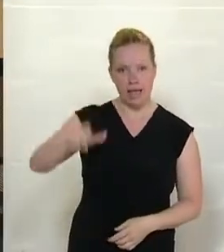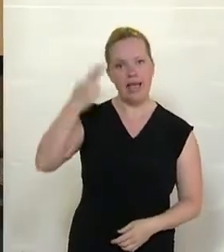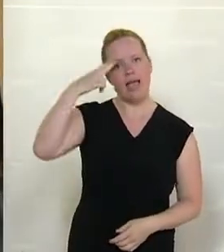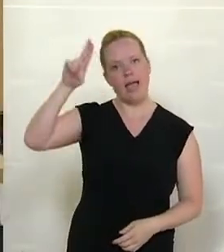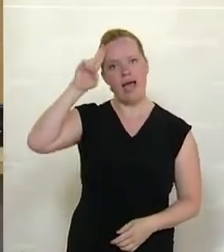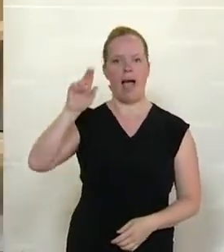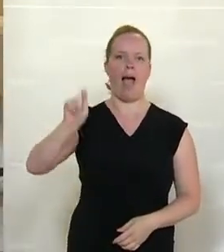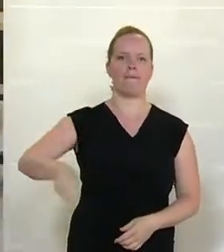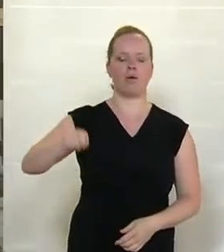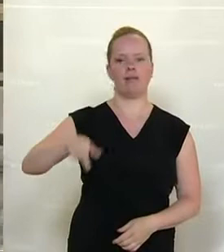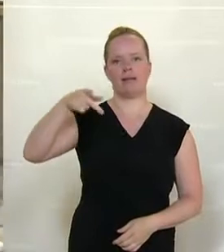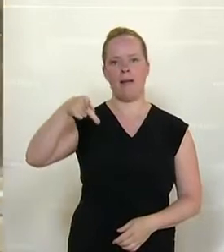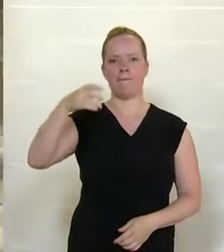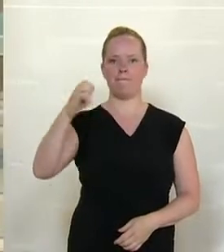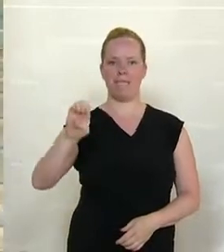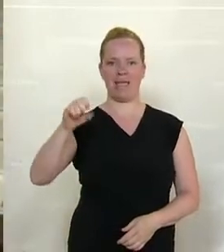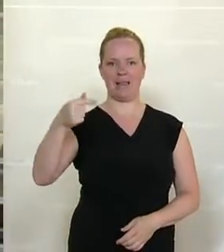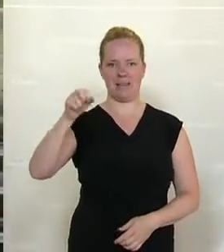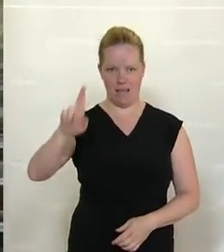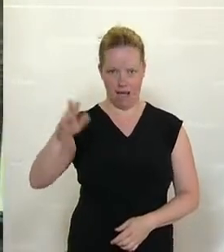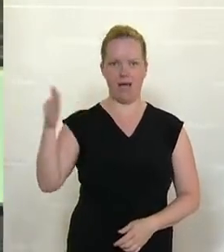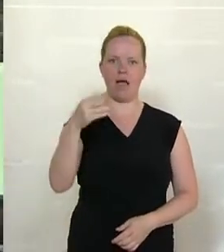österreichischen Genossenschaftsverbandes.